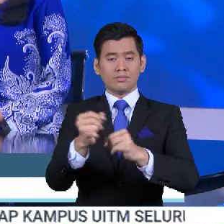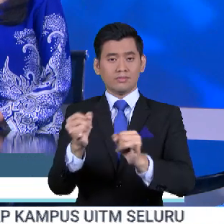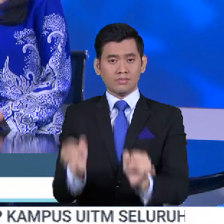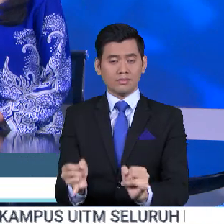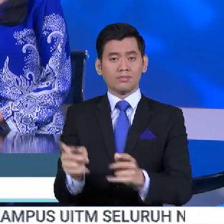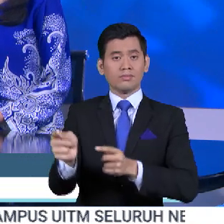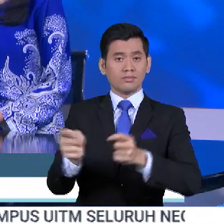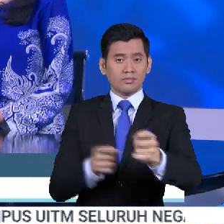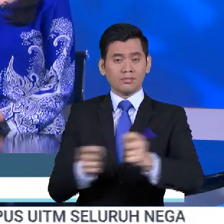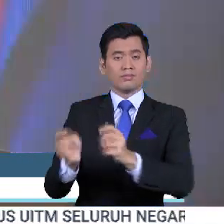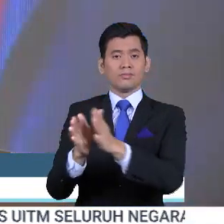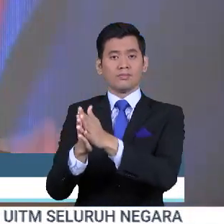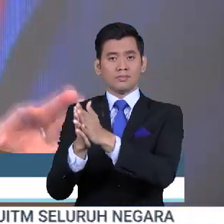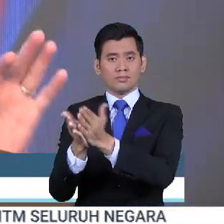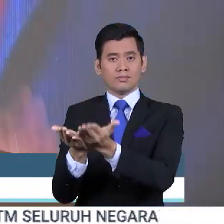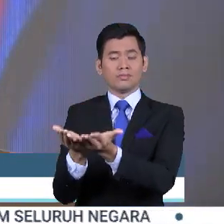Malaysia.